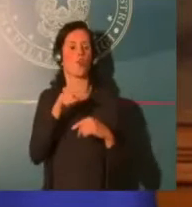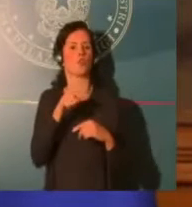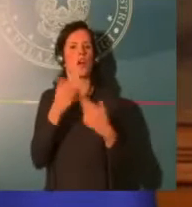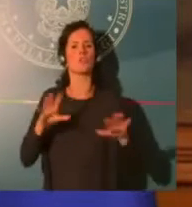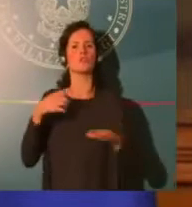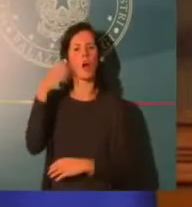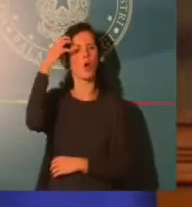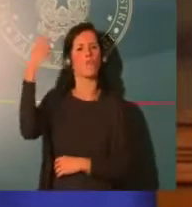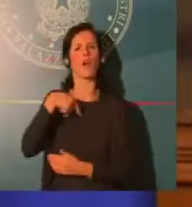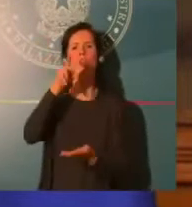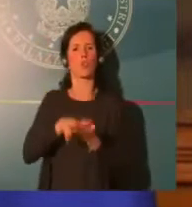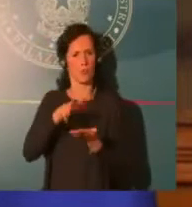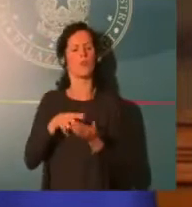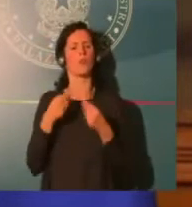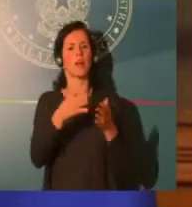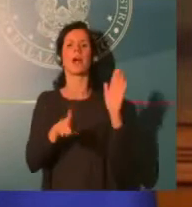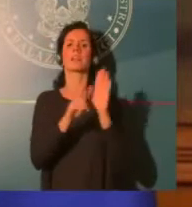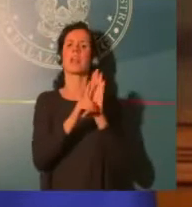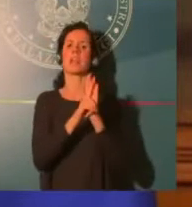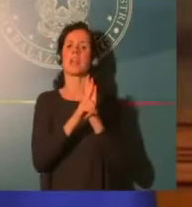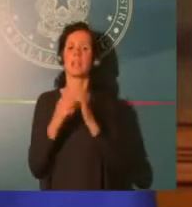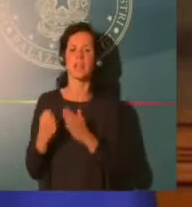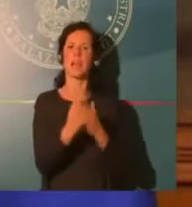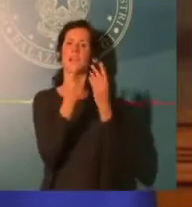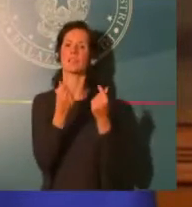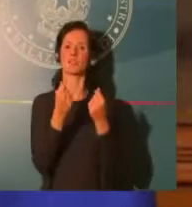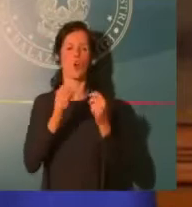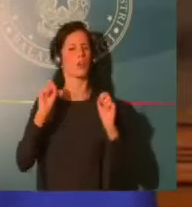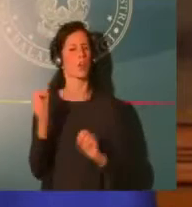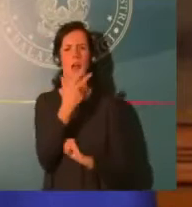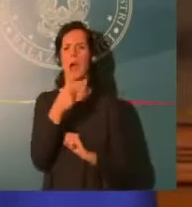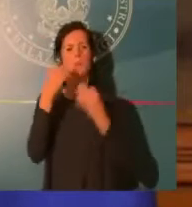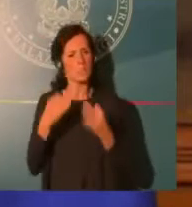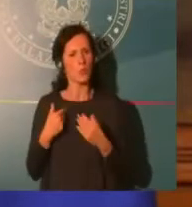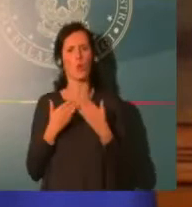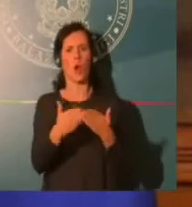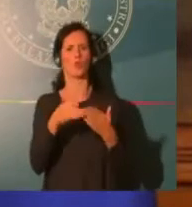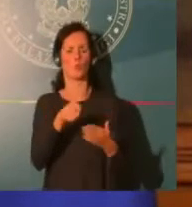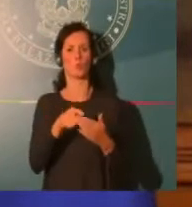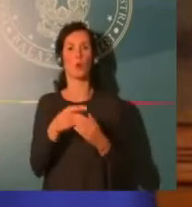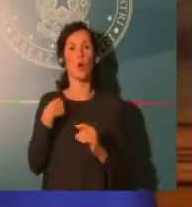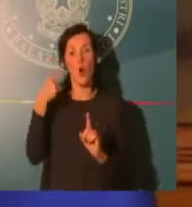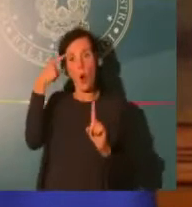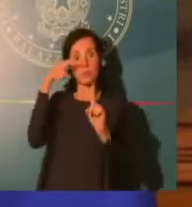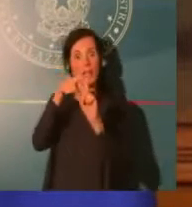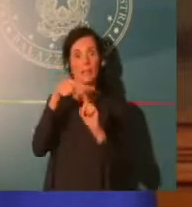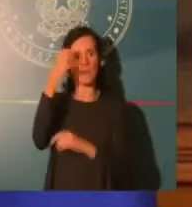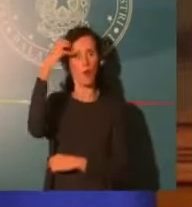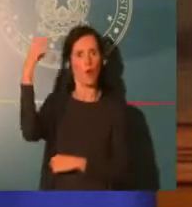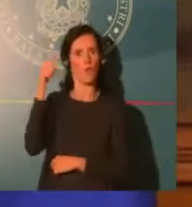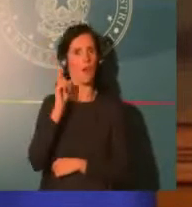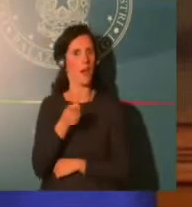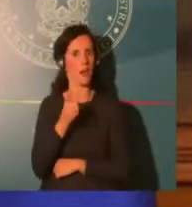tenere sotto controllo la curva epidemiologica, mettere in sicurezza il Paese. Le nostre scelte possono essere